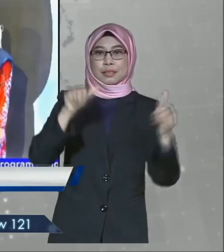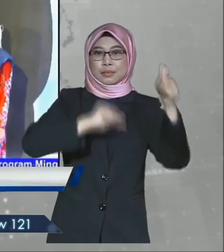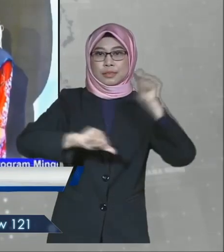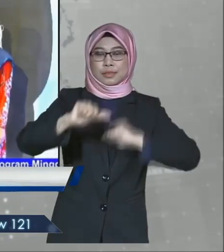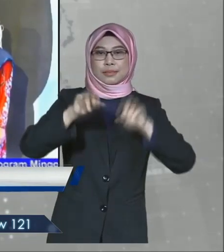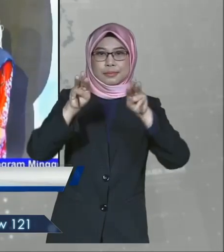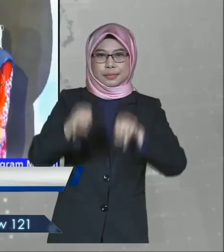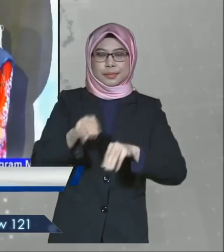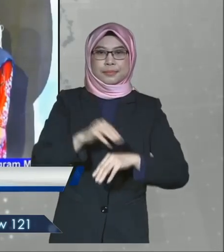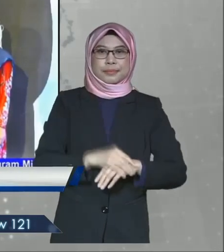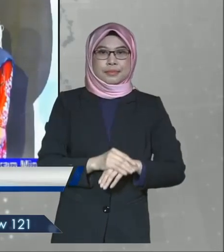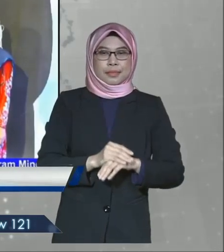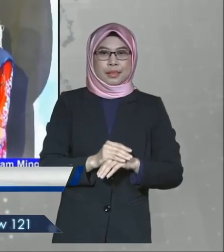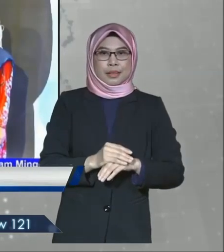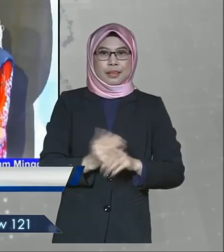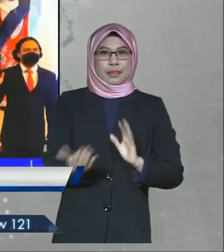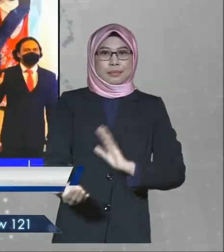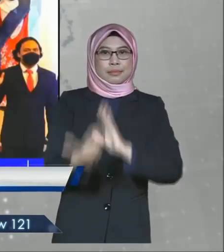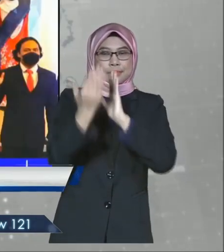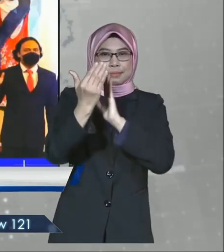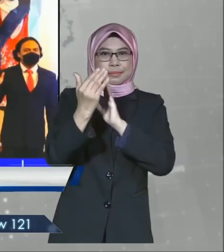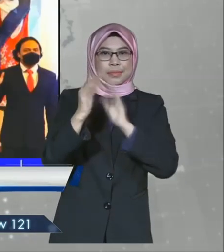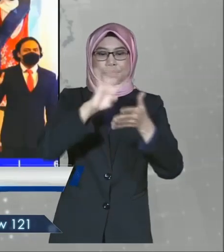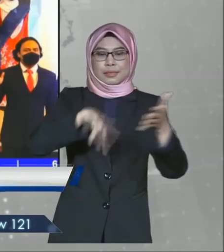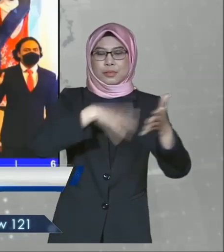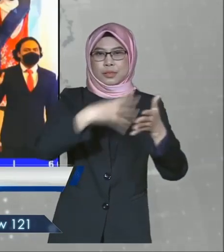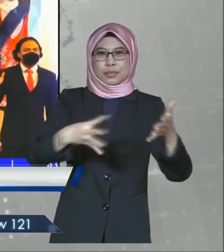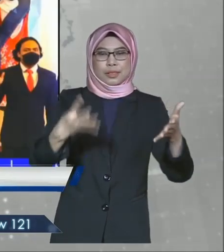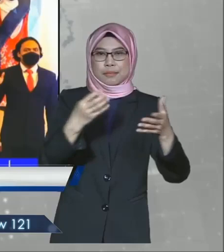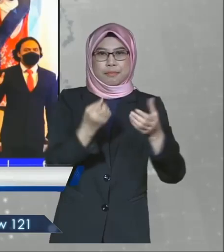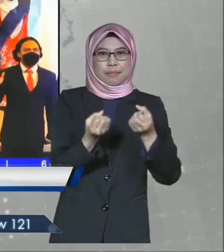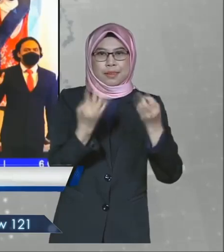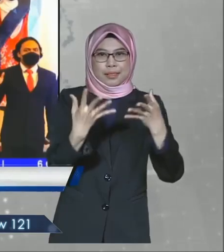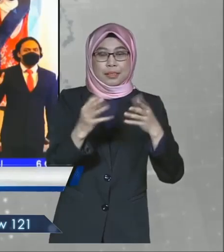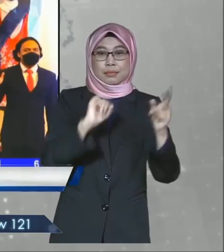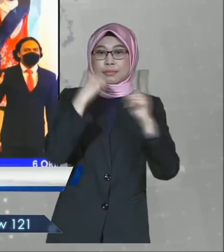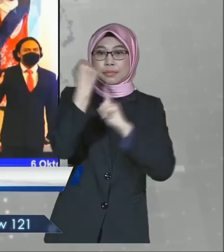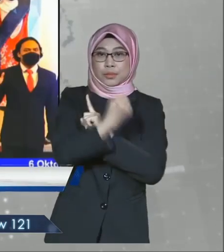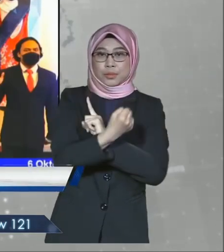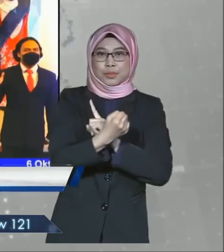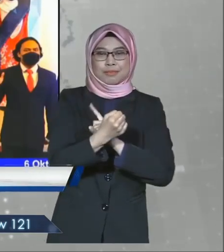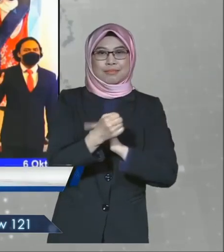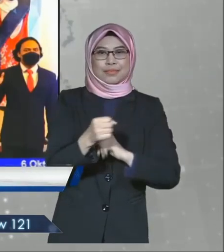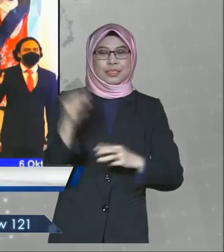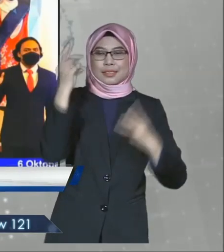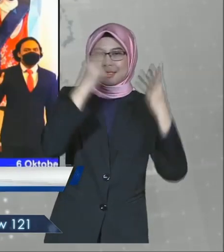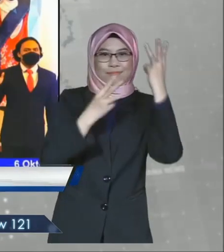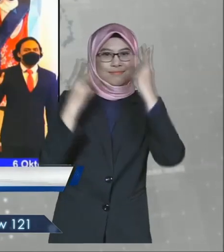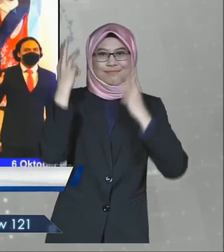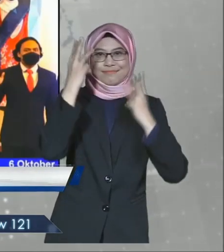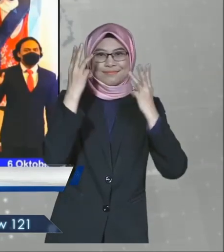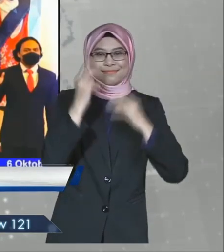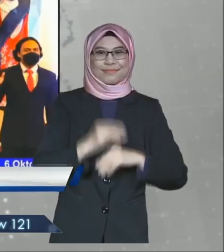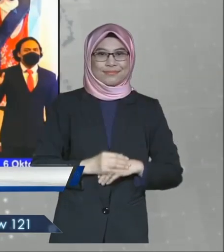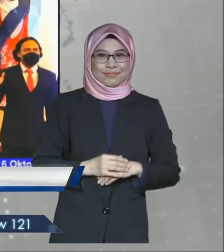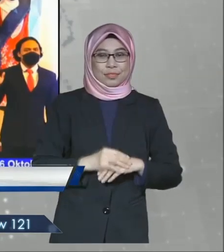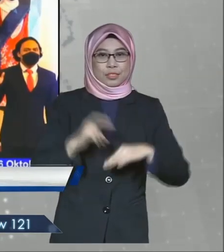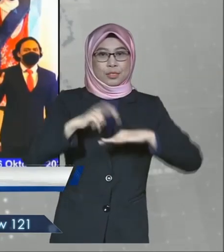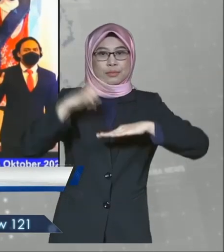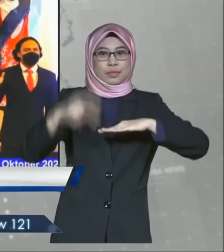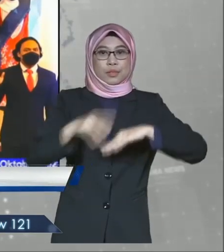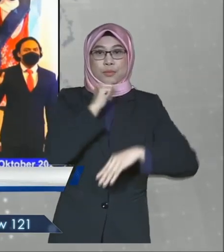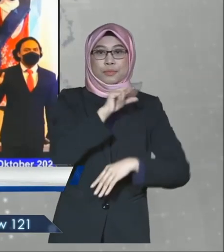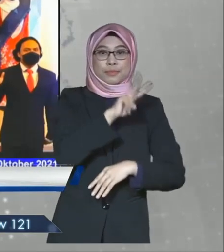Menyedari dia bakal berdepan jadual lebih padat sebagai atlet dan pelajar. Situasi itu bagaimanapun tidak mengusarkan dapita. Penerbujun